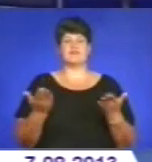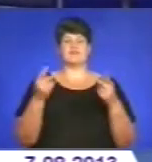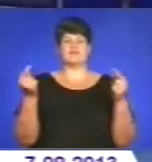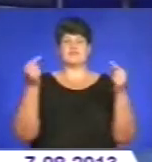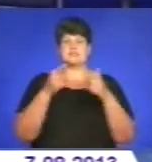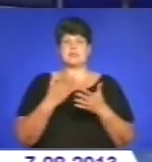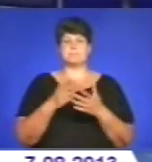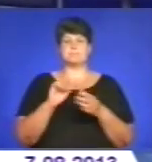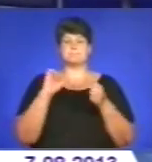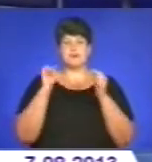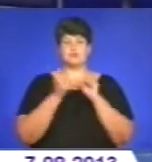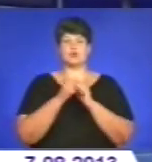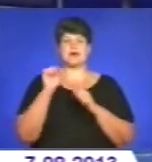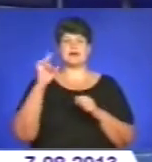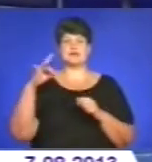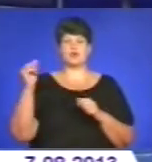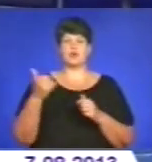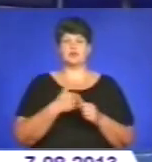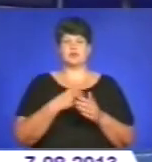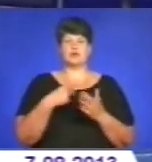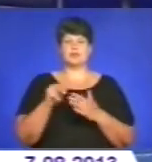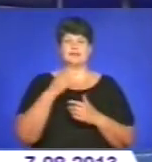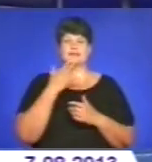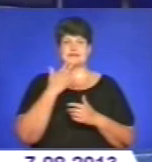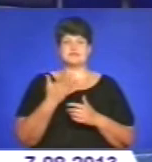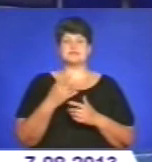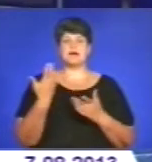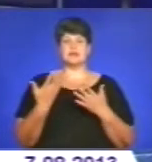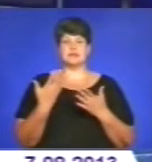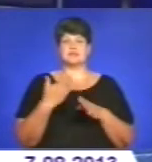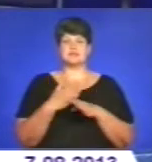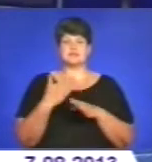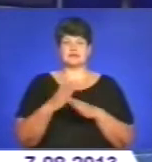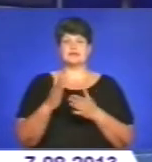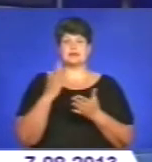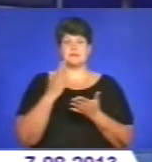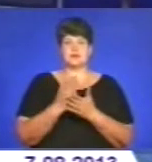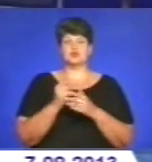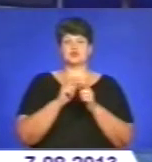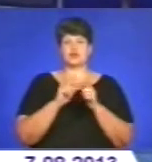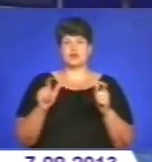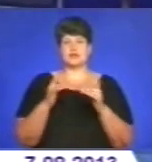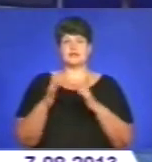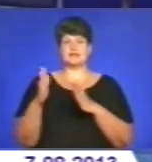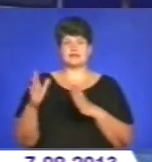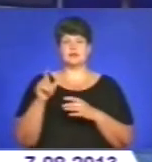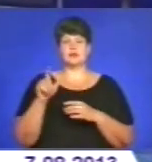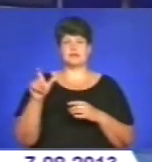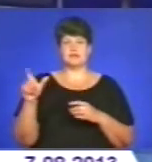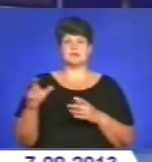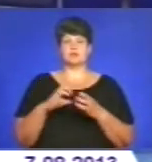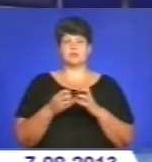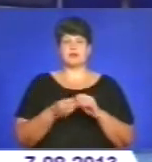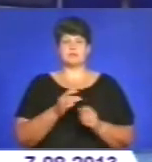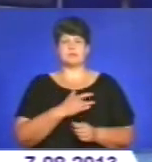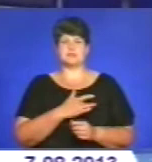архітектури. Його хотіли купити іноземці, однак частина будівлі належить місцевій школі-інтернату для дітей із вадами серця.